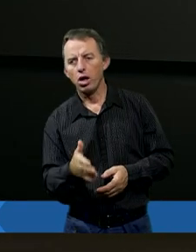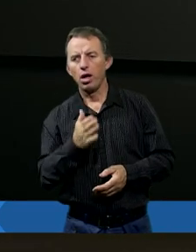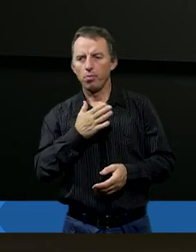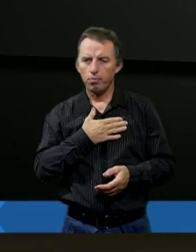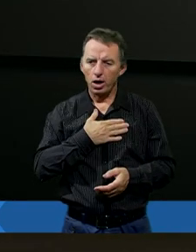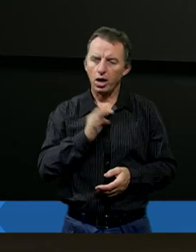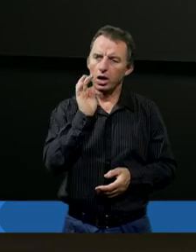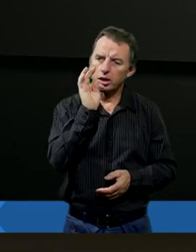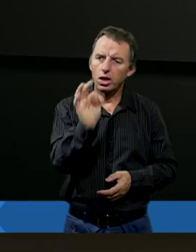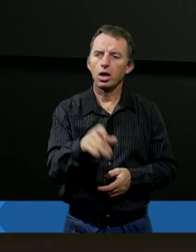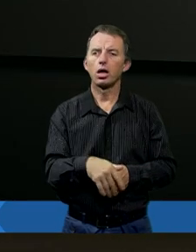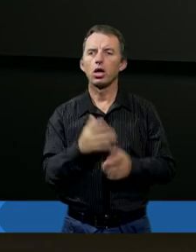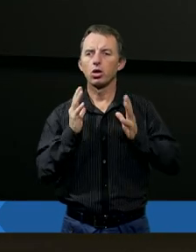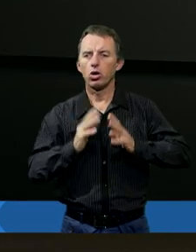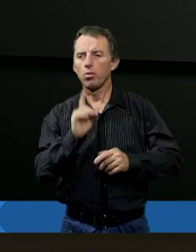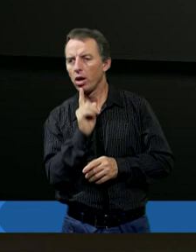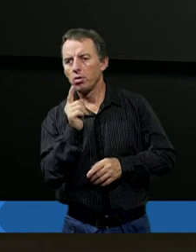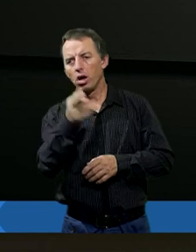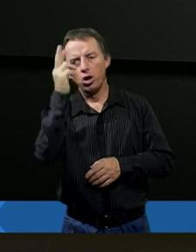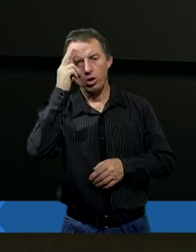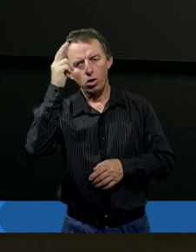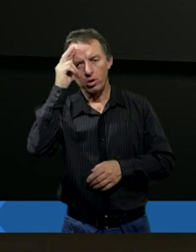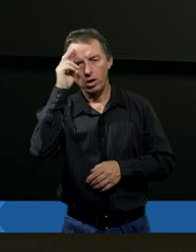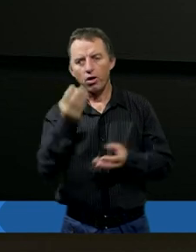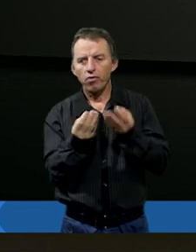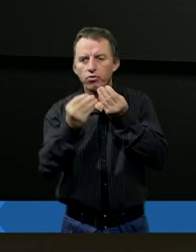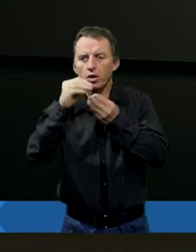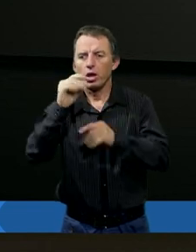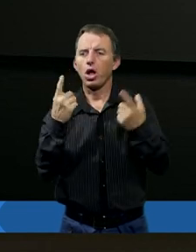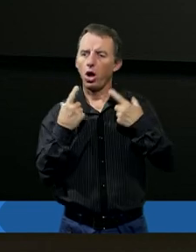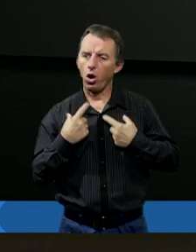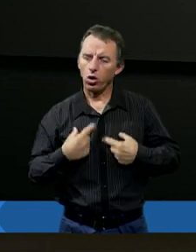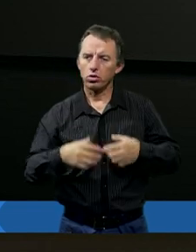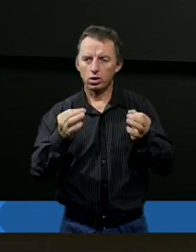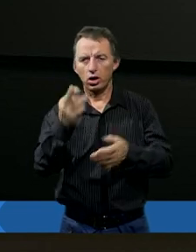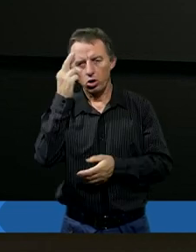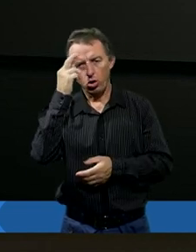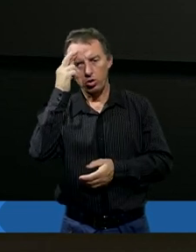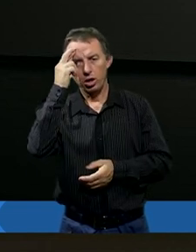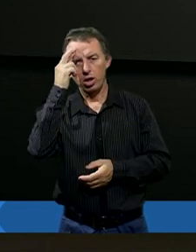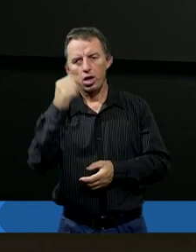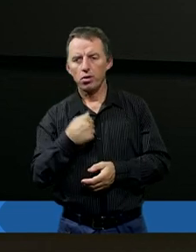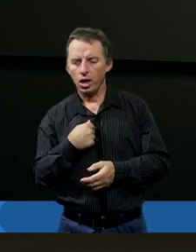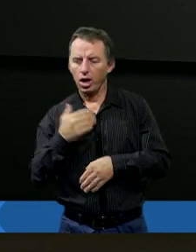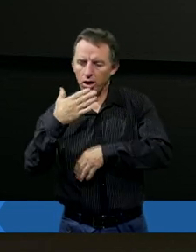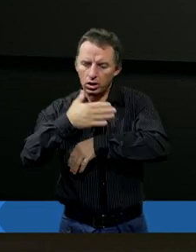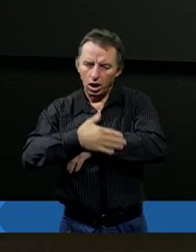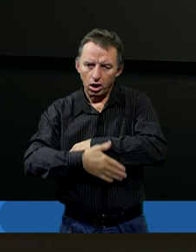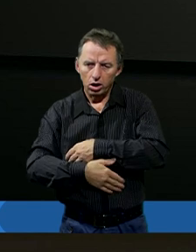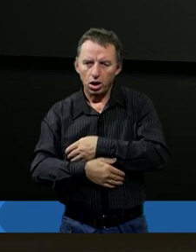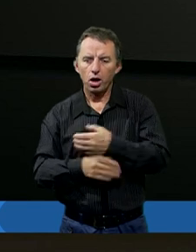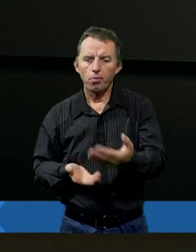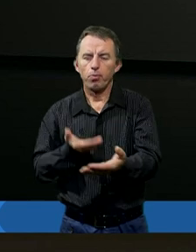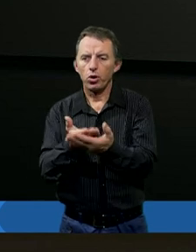tego, że ma taki skromny kontekst, to rozumiał o wiele więcej niż wiele osób teraz rozumie. A ja jeszcze na zakończenie